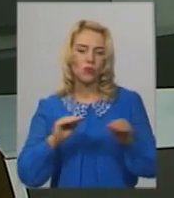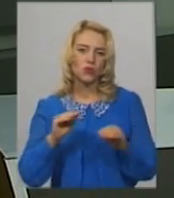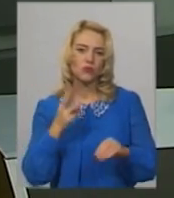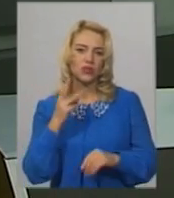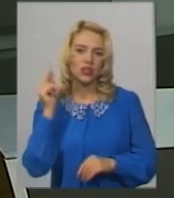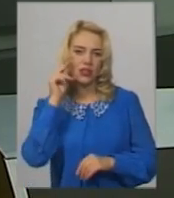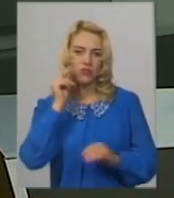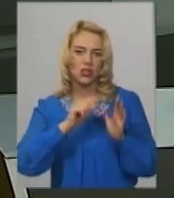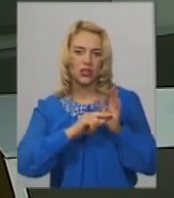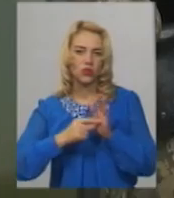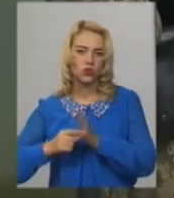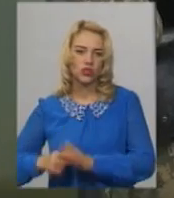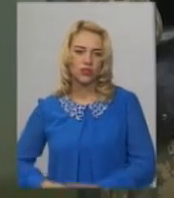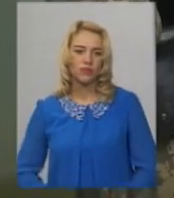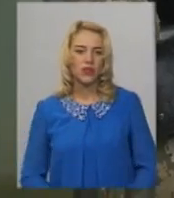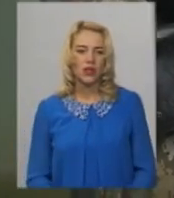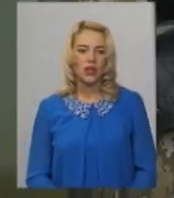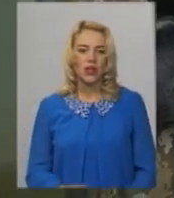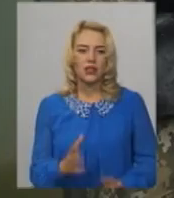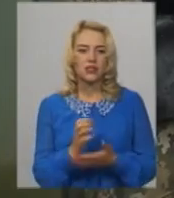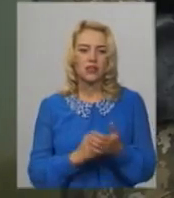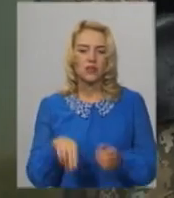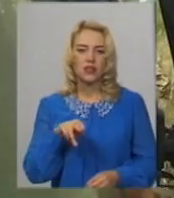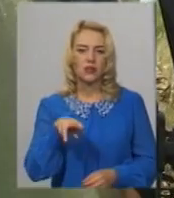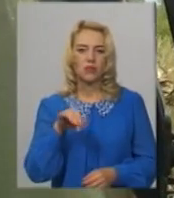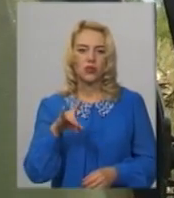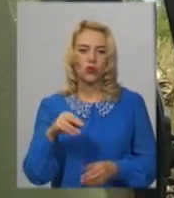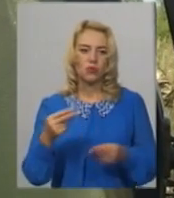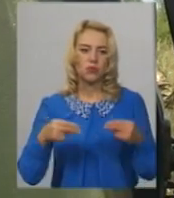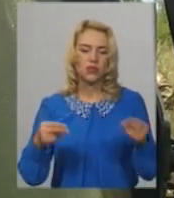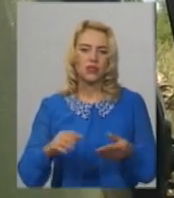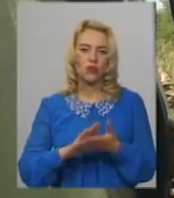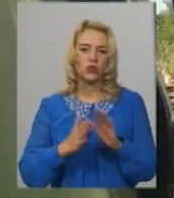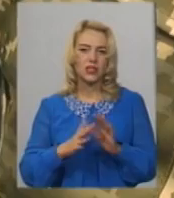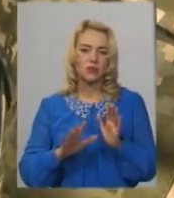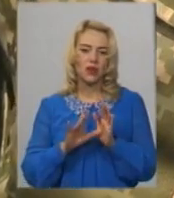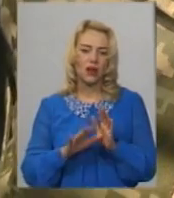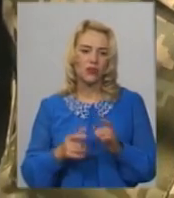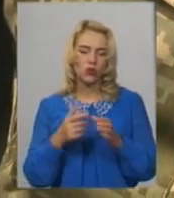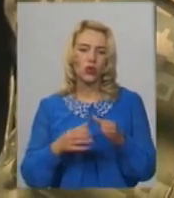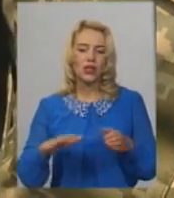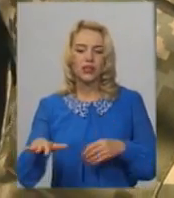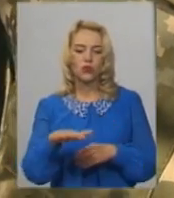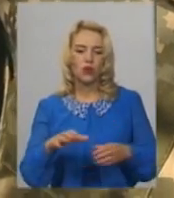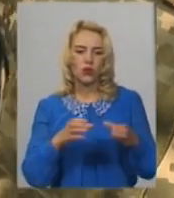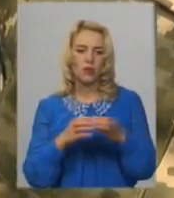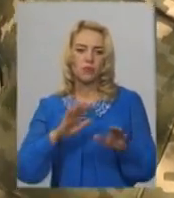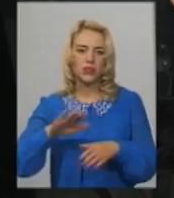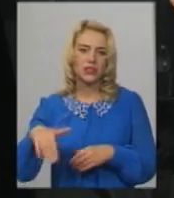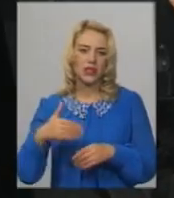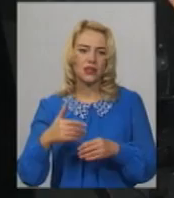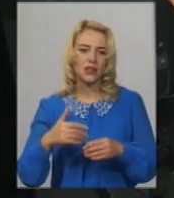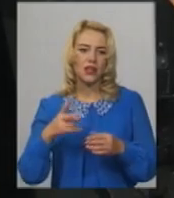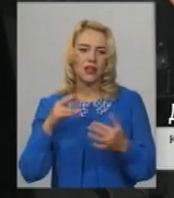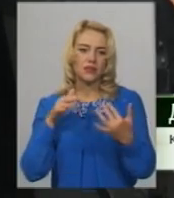навчальні точки. Резервіст Дмитро підписав контракт з бригадою територіальної оборони після двох років бойових дій на Сході України.